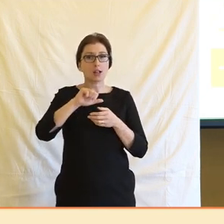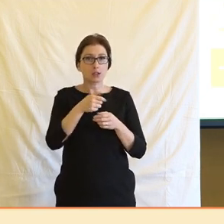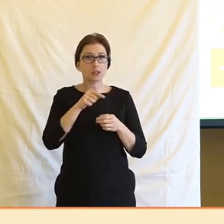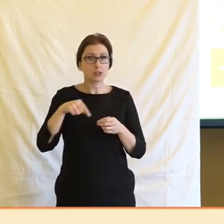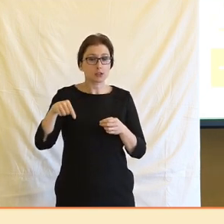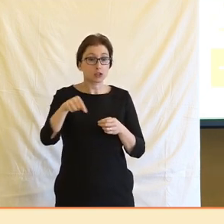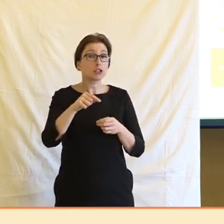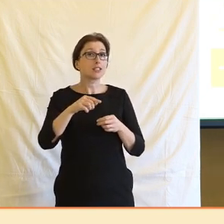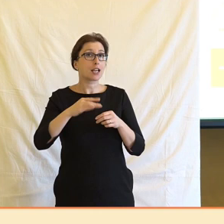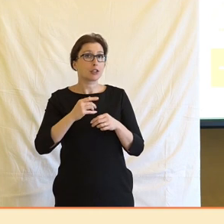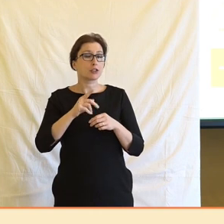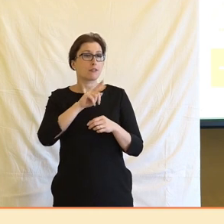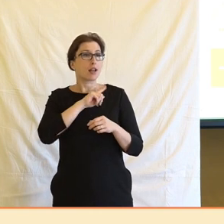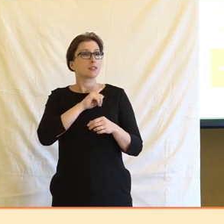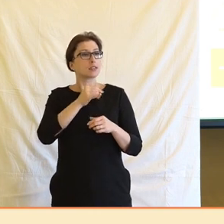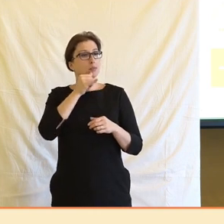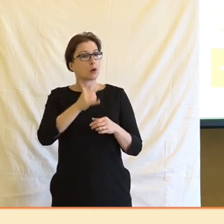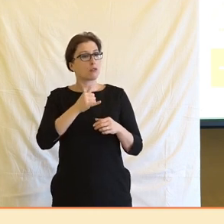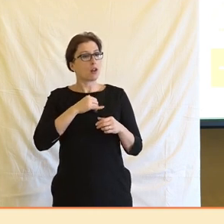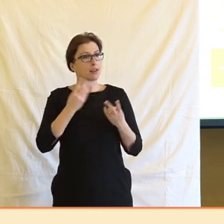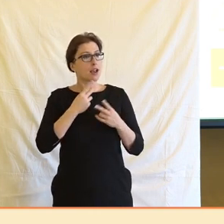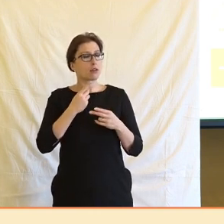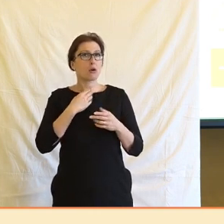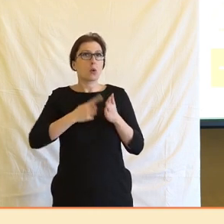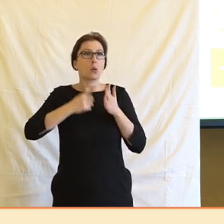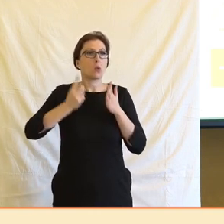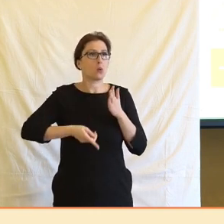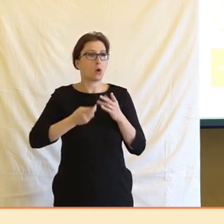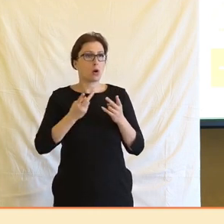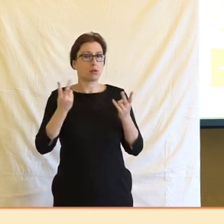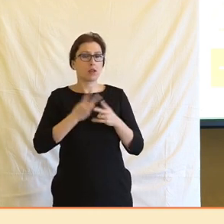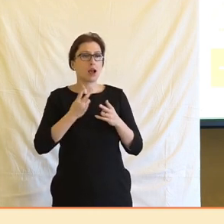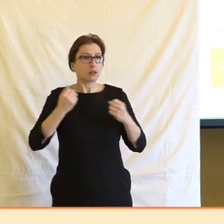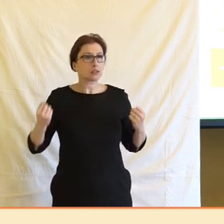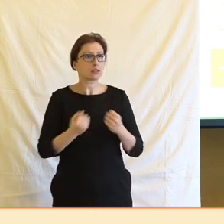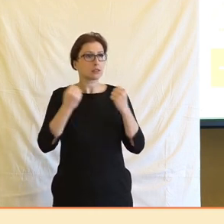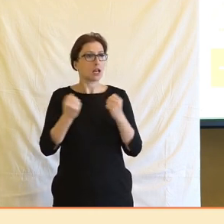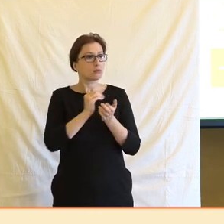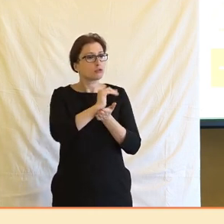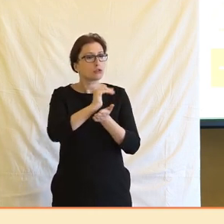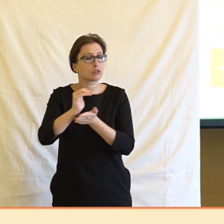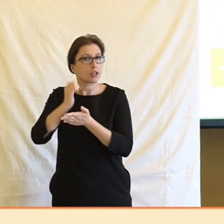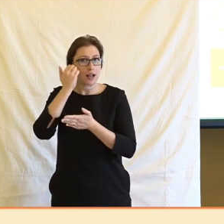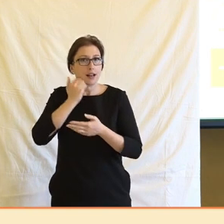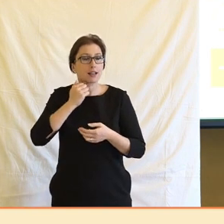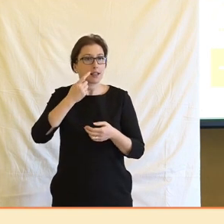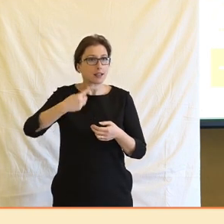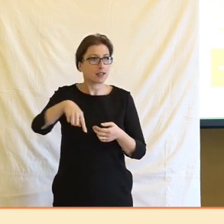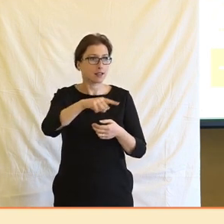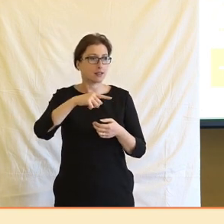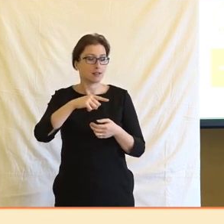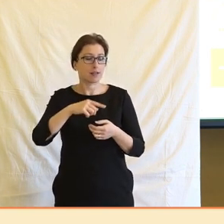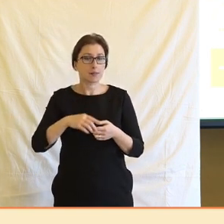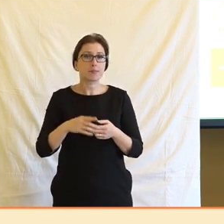koresponduje to vnímání své vlastní profese jako poslání, jako naplnění něčeho vyššího. A ta vysoká míra, nebo respektive